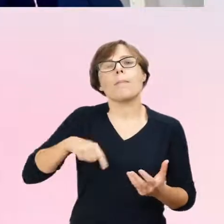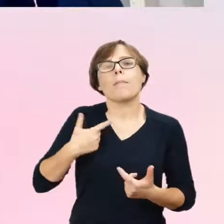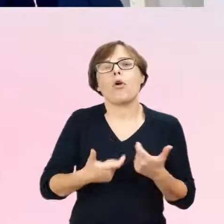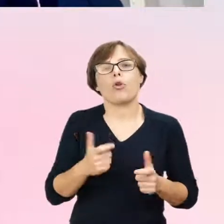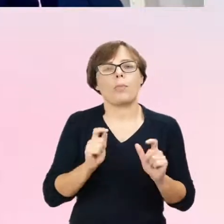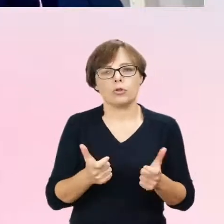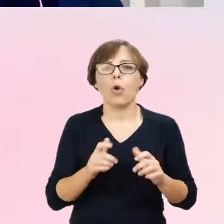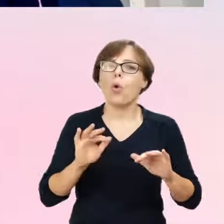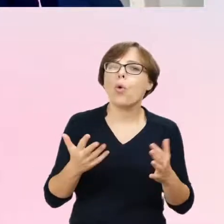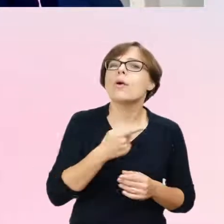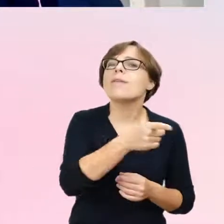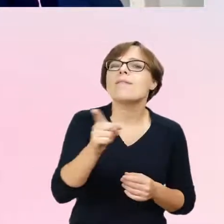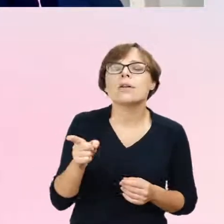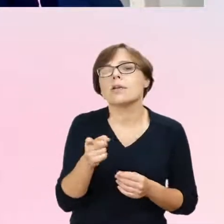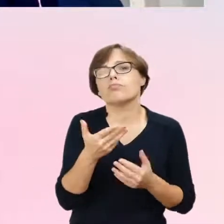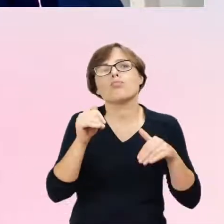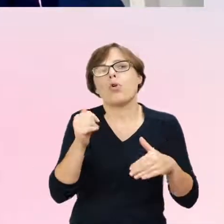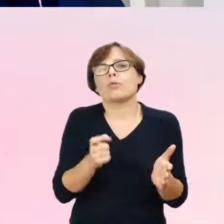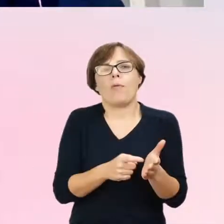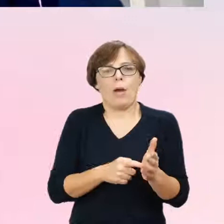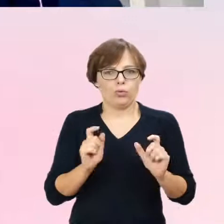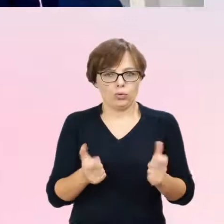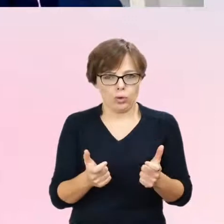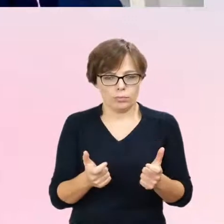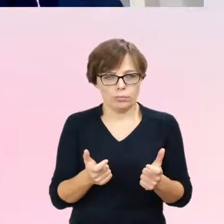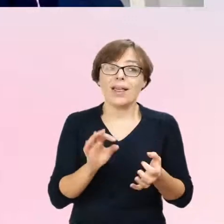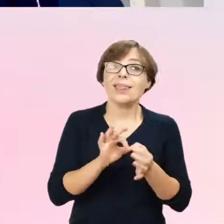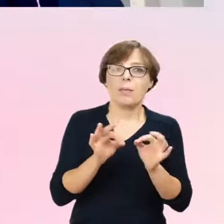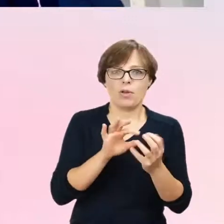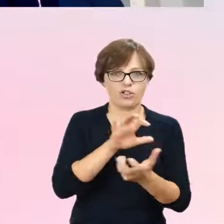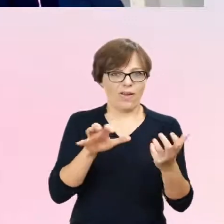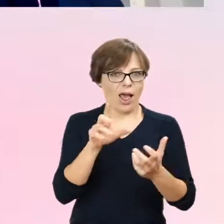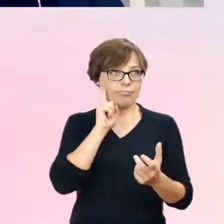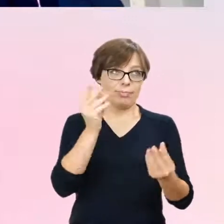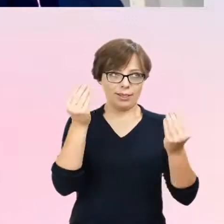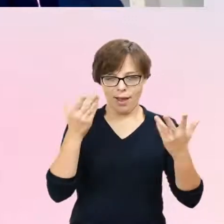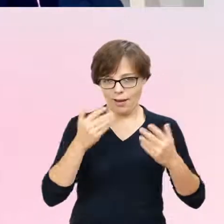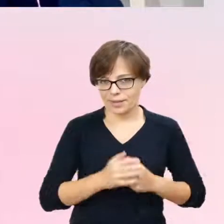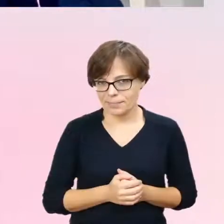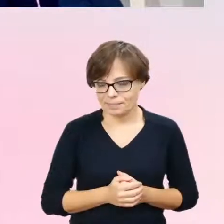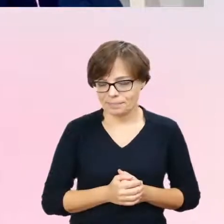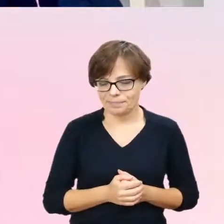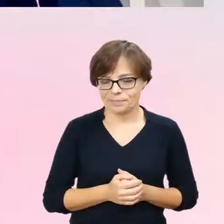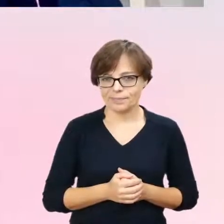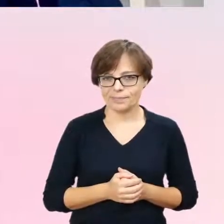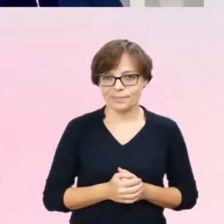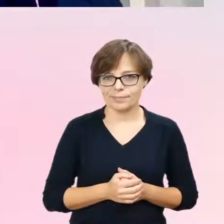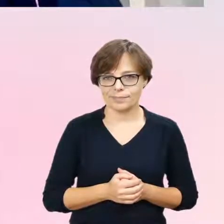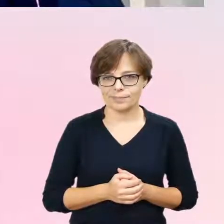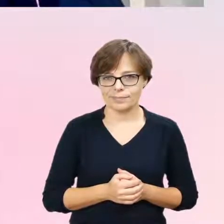czego możecie Państwo oczekiwać, tak, i w idealnym świecie, w odniesieniu do